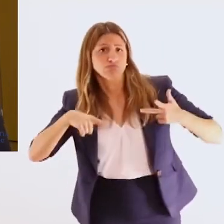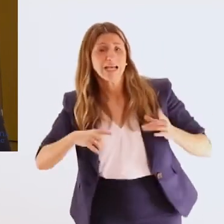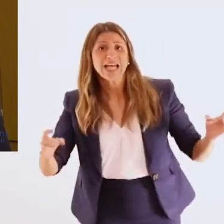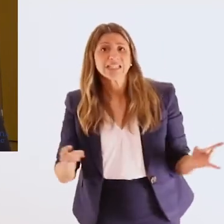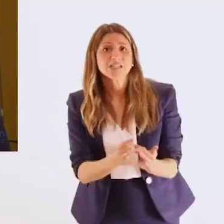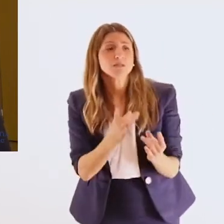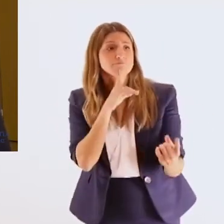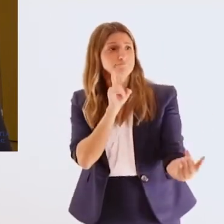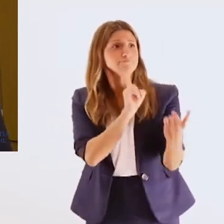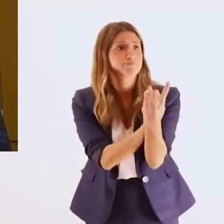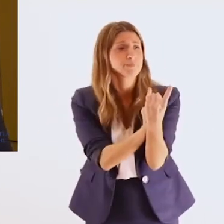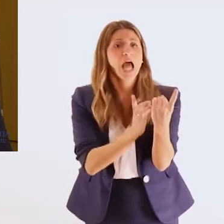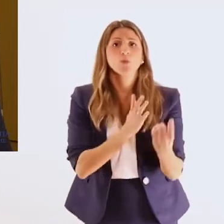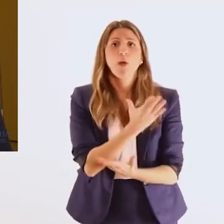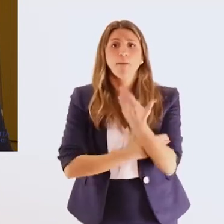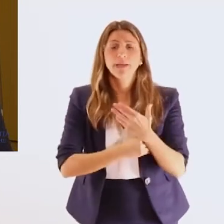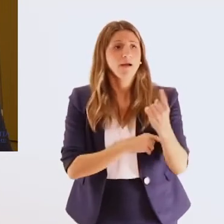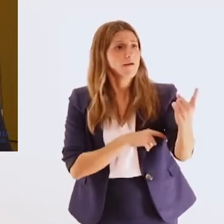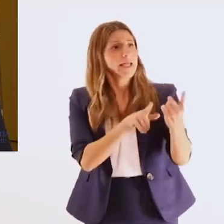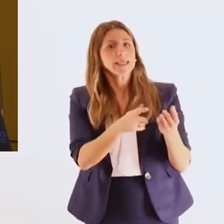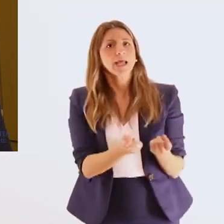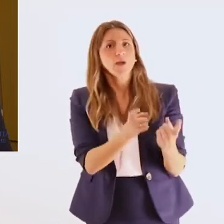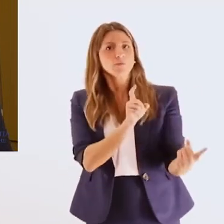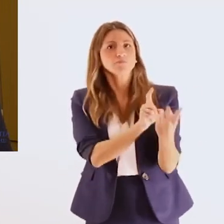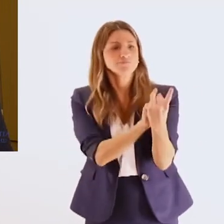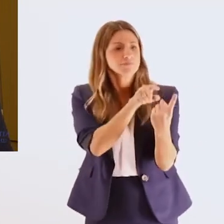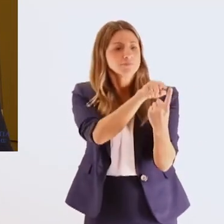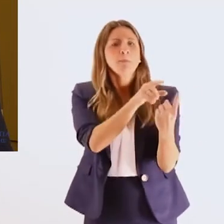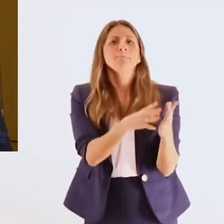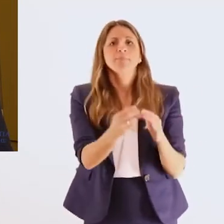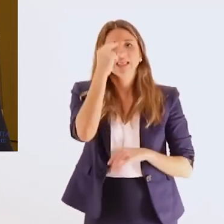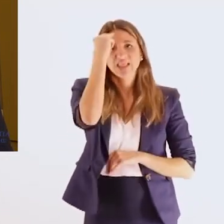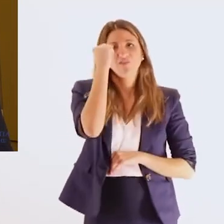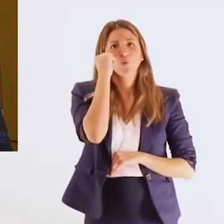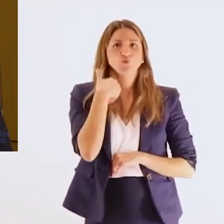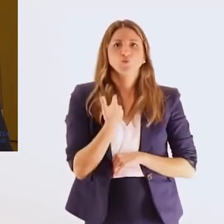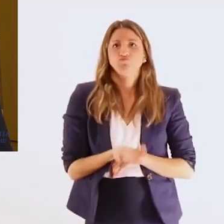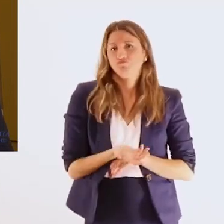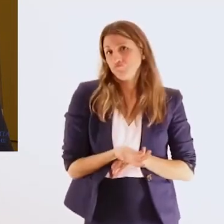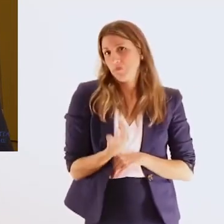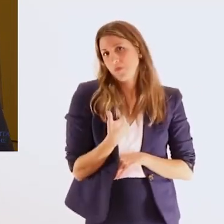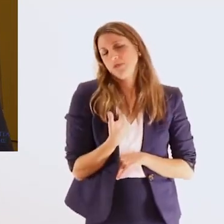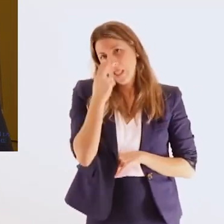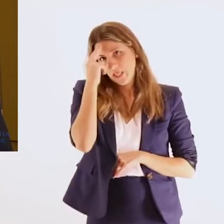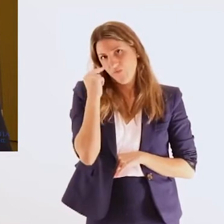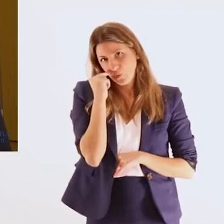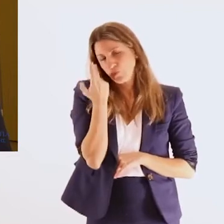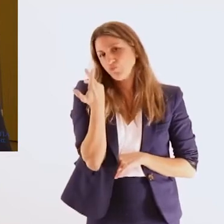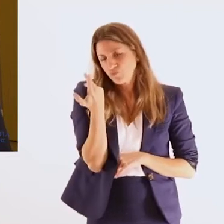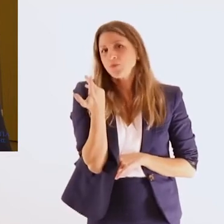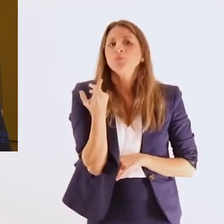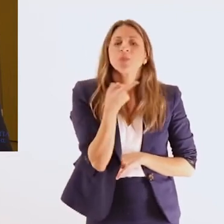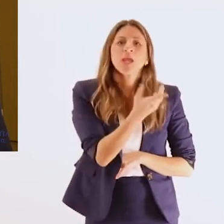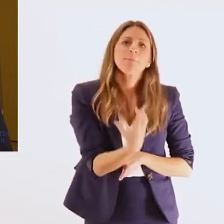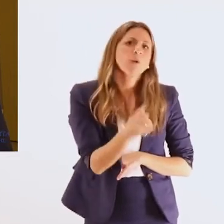βιοματικά εργαστήρια που έχουμε εδώ μαζί με τις εκπαιδεύσεις κινητικότητας και προς ανετολισμού έτσι ώστε να μπορέσουν να τους βοηθήσουν, να τους συνοδεύσουν αλλά και πιο πολύ